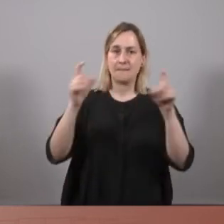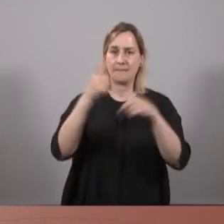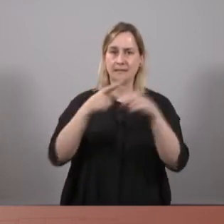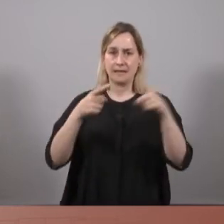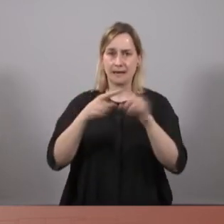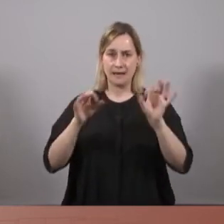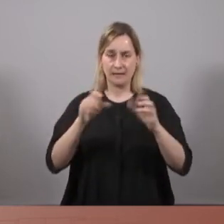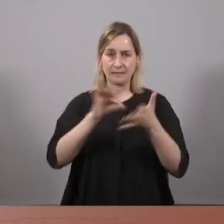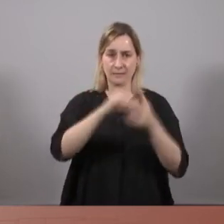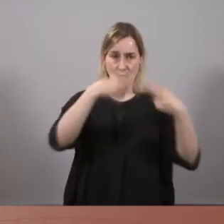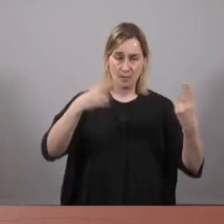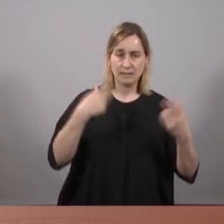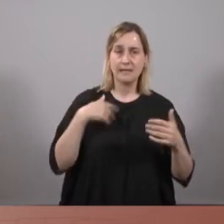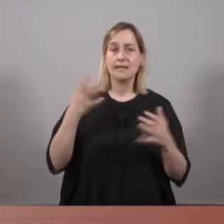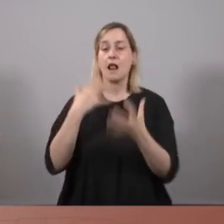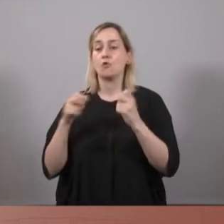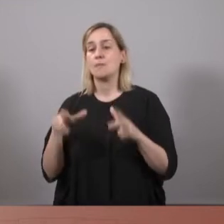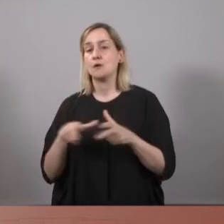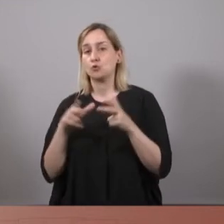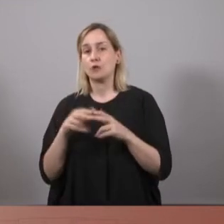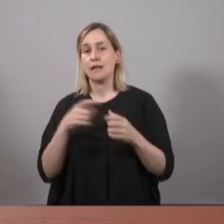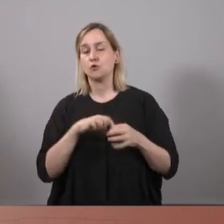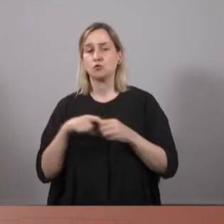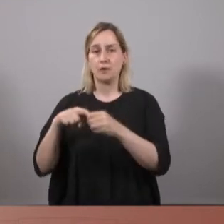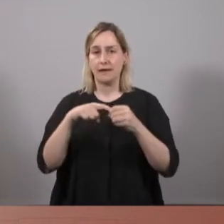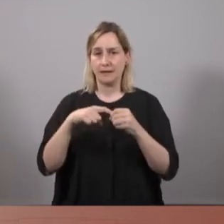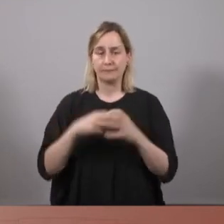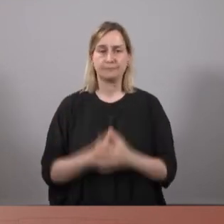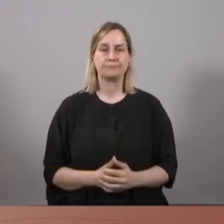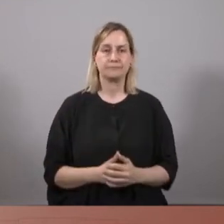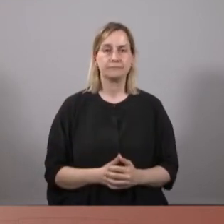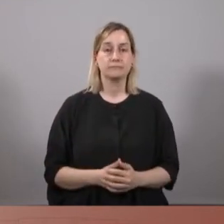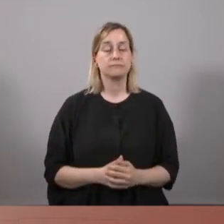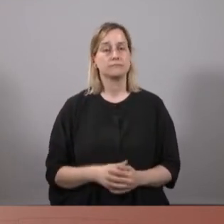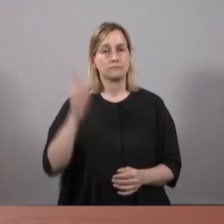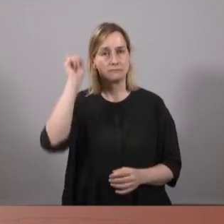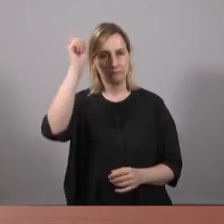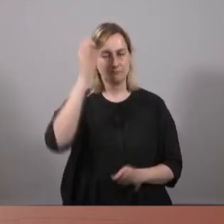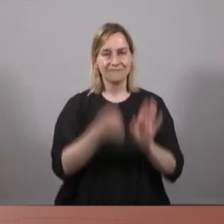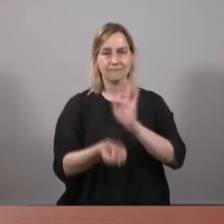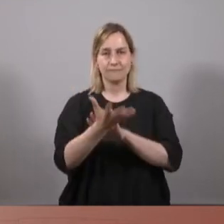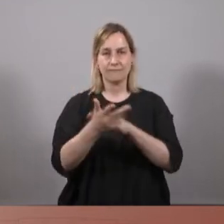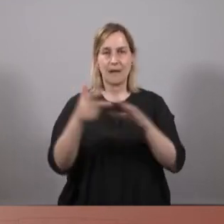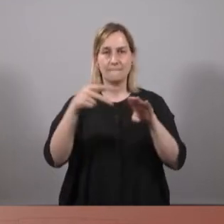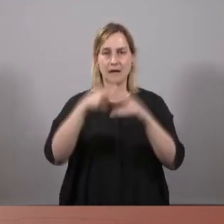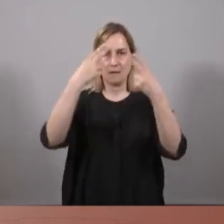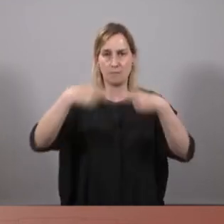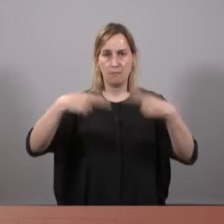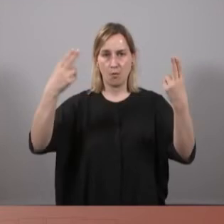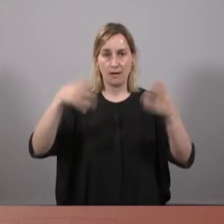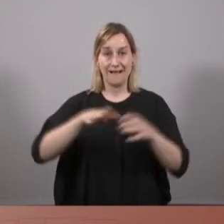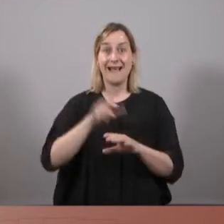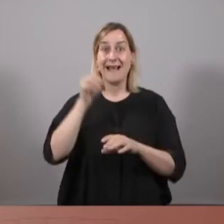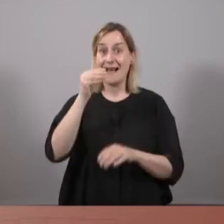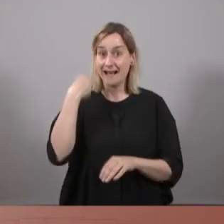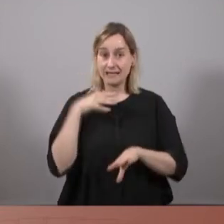públics i a l'economia social i solidària. També la creació d'una banca pública. Això és el gir a l